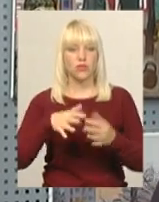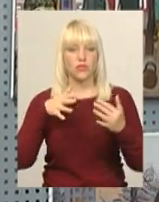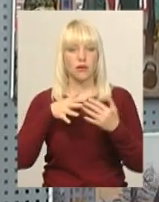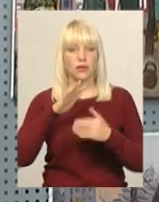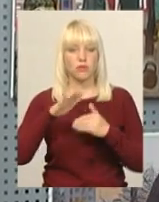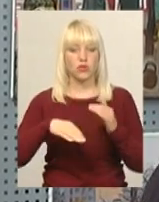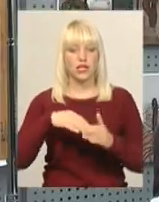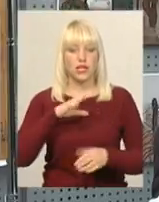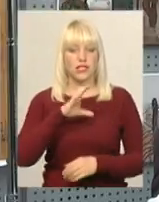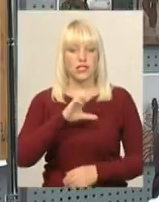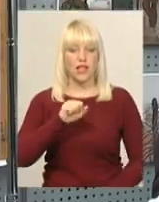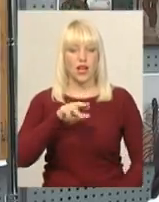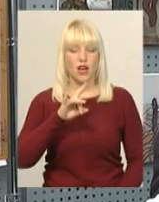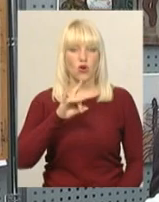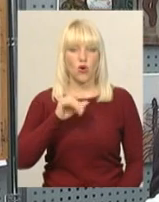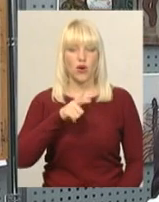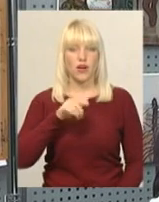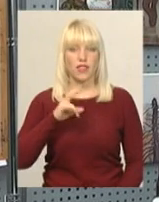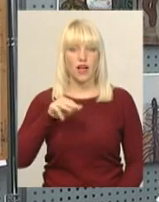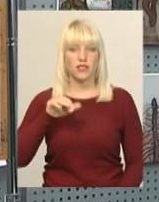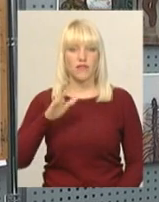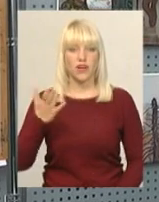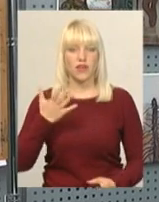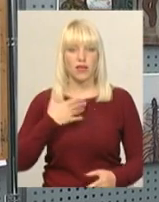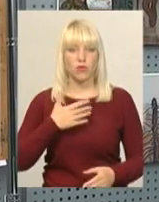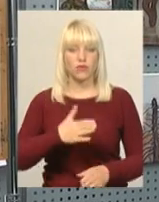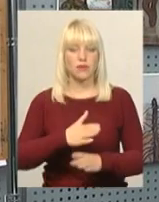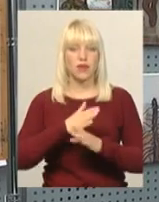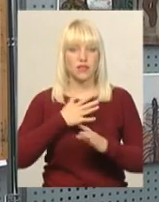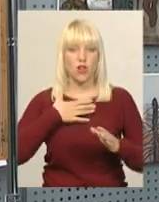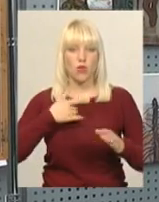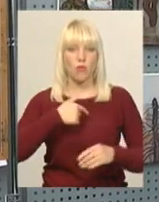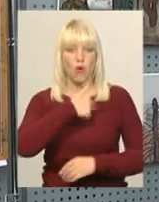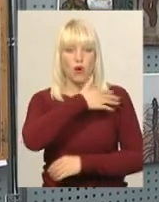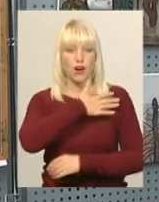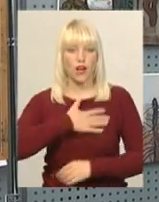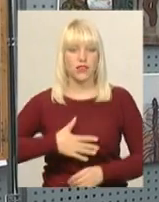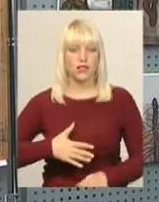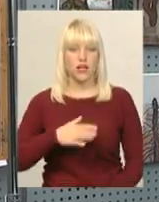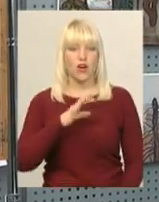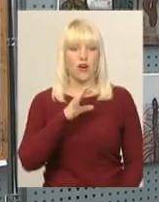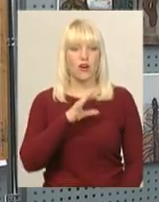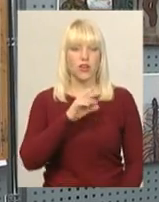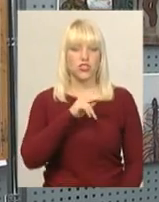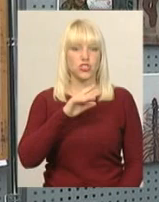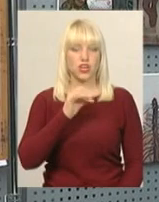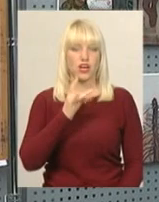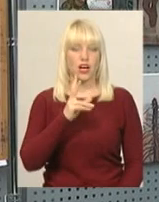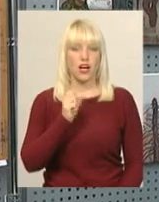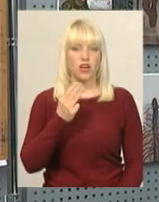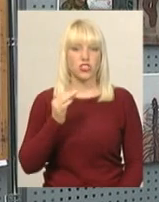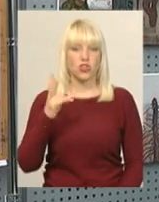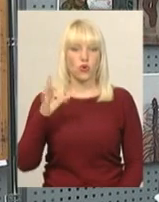Старогнатівкою, в якій був смертельно поранений Олесь Черкашин позивною «Тарас» і